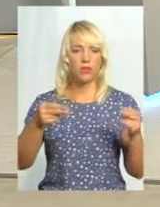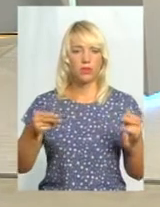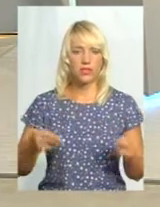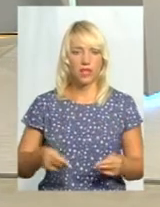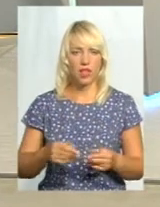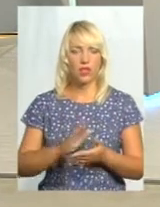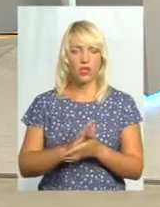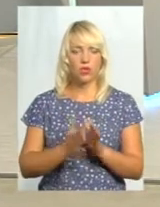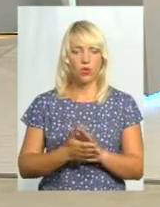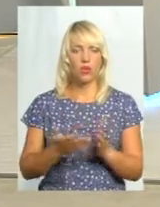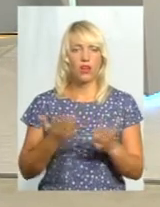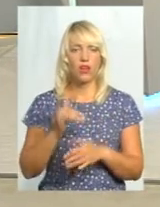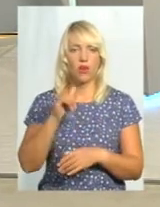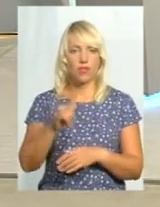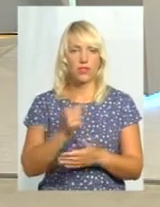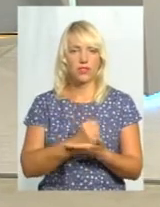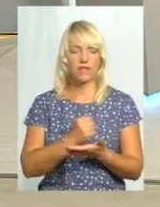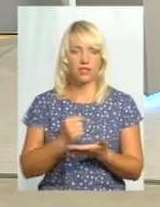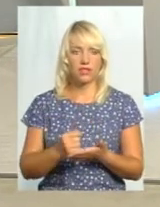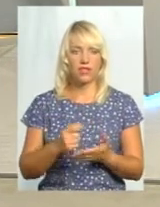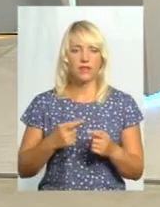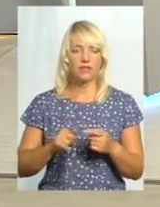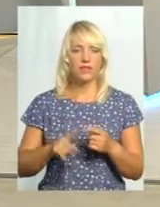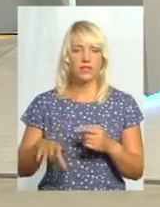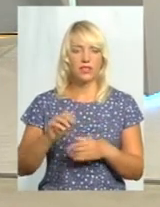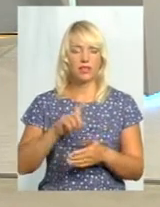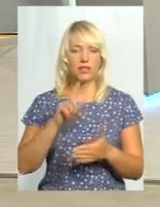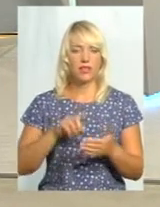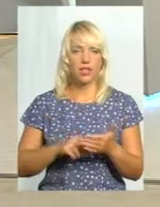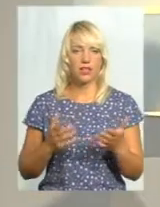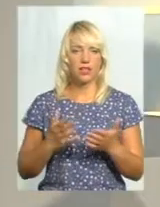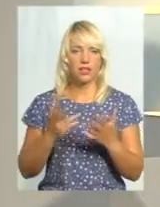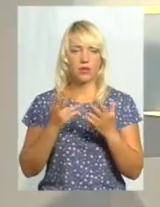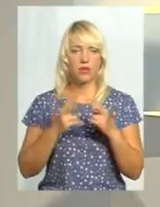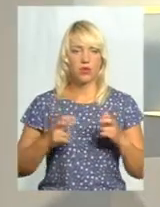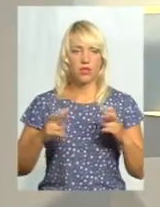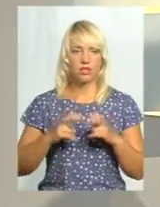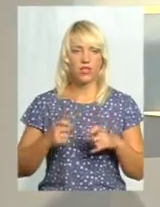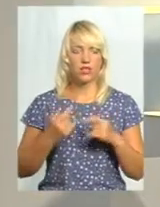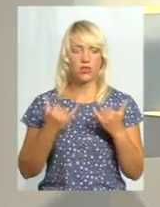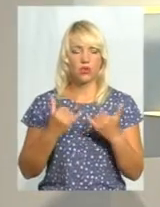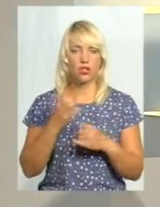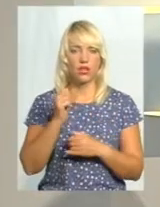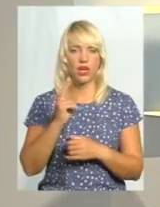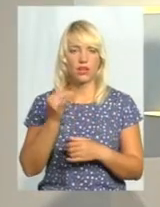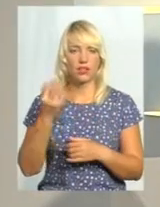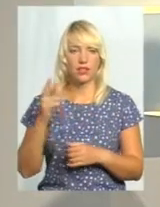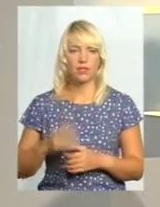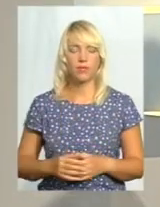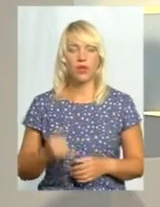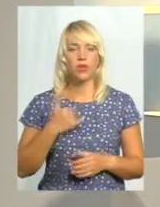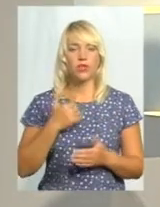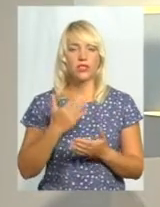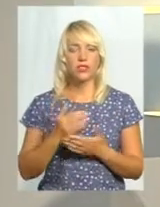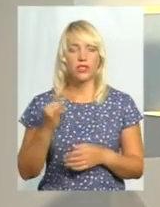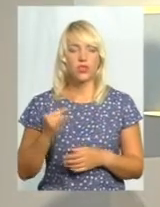питання, які ми сьогодні розглядали на нашій акції. Пані Оксана, от ми, в нас є історія з